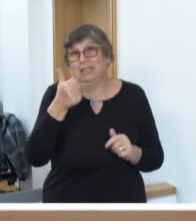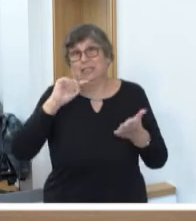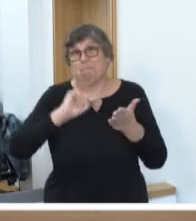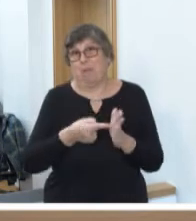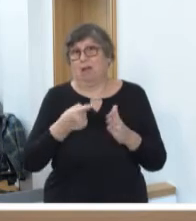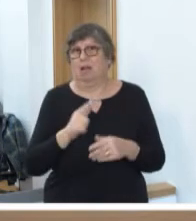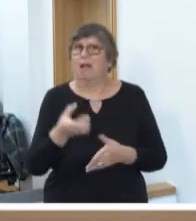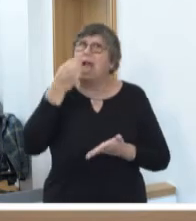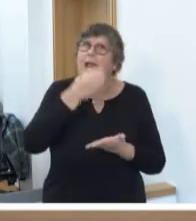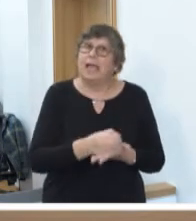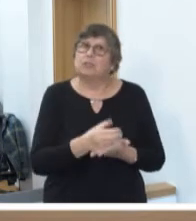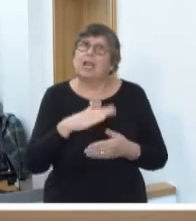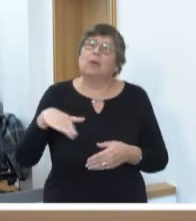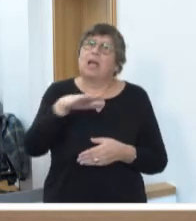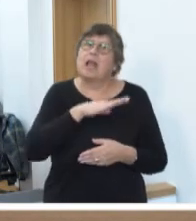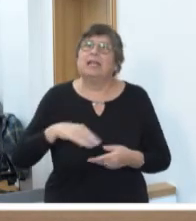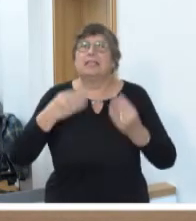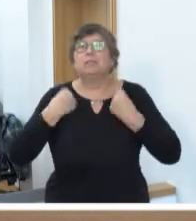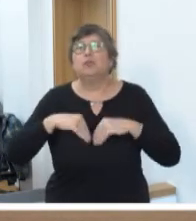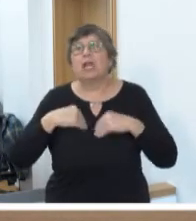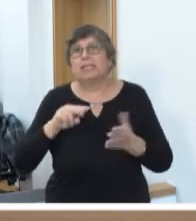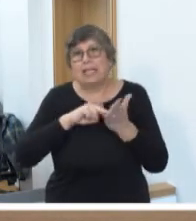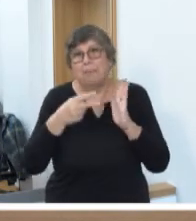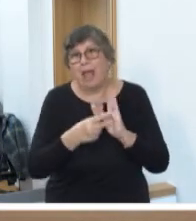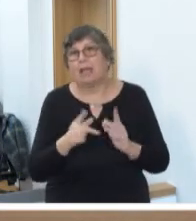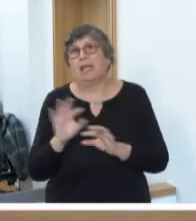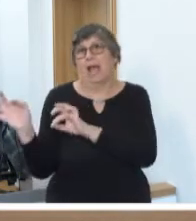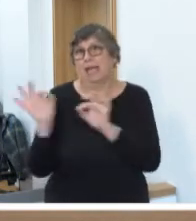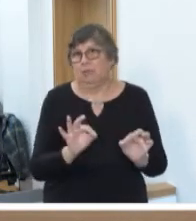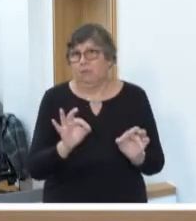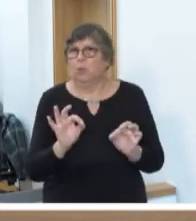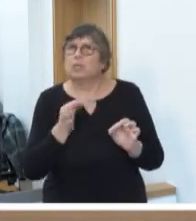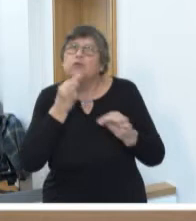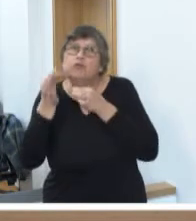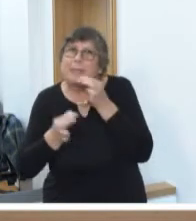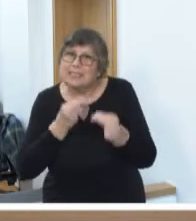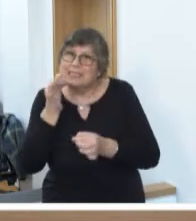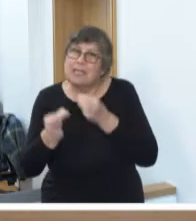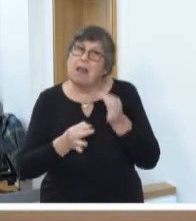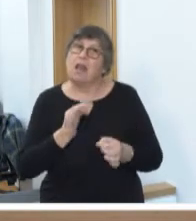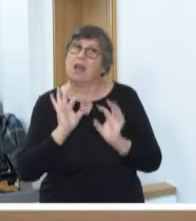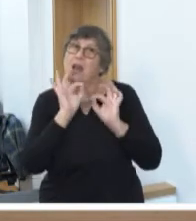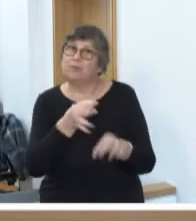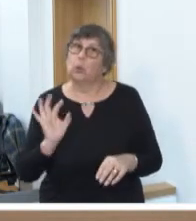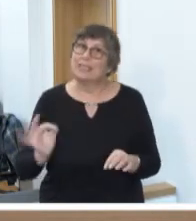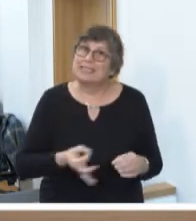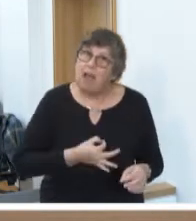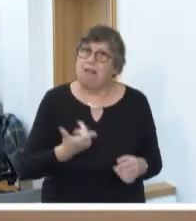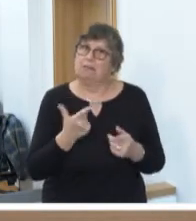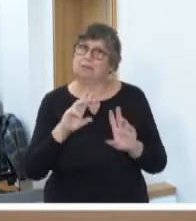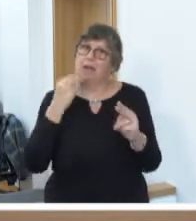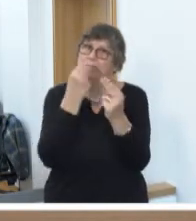Einstellung eines Landespsychiatrieplanes und die Einführung eines speziell auf die Belange des Saarlandes zugeschnittenen